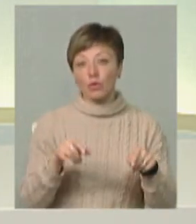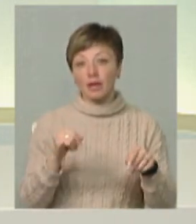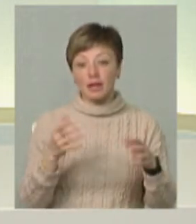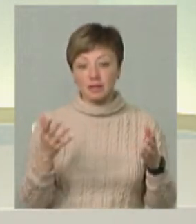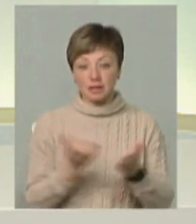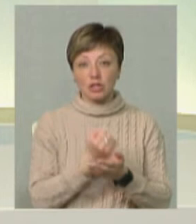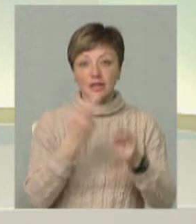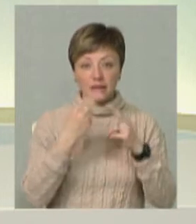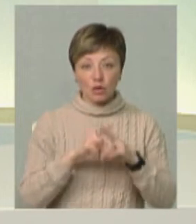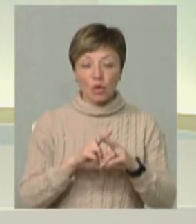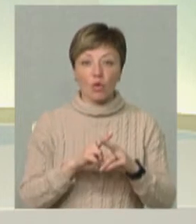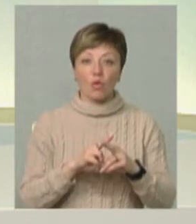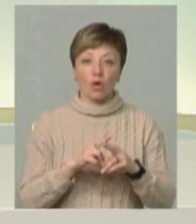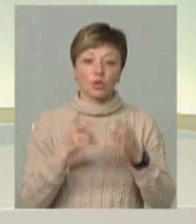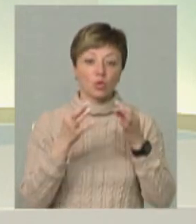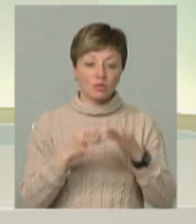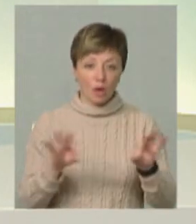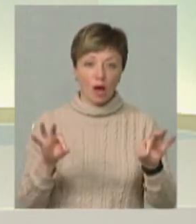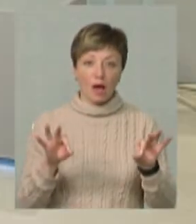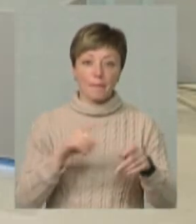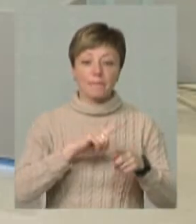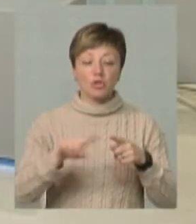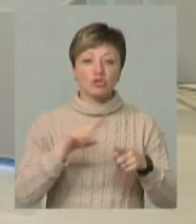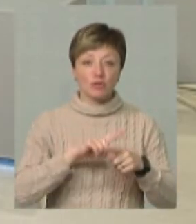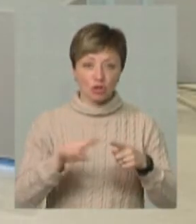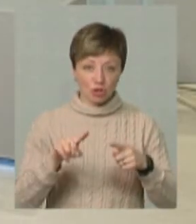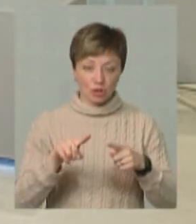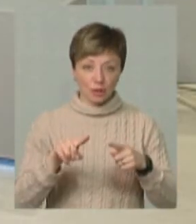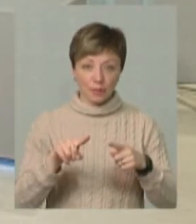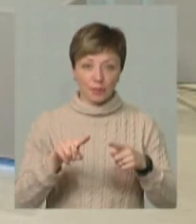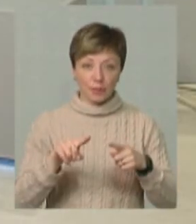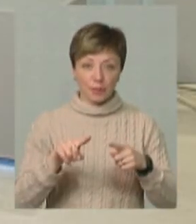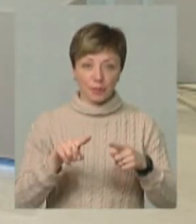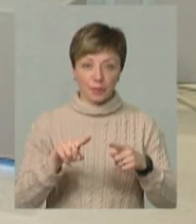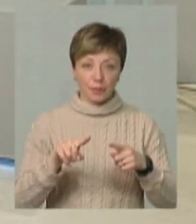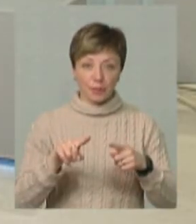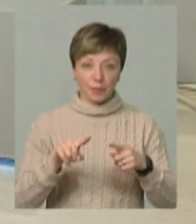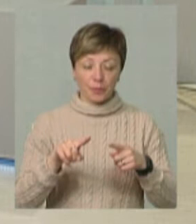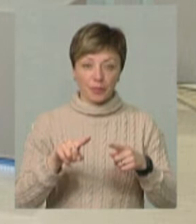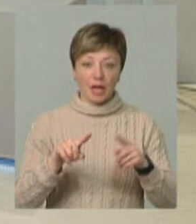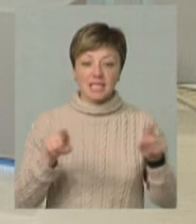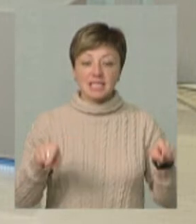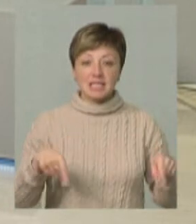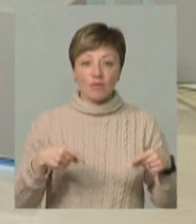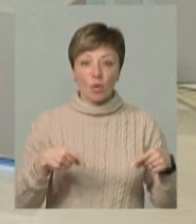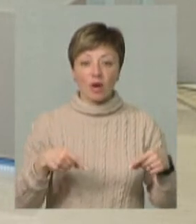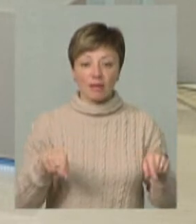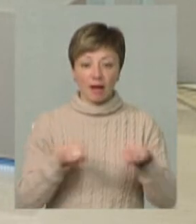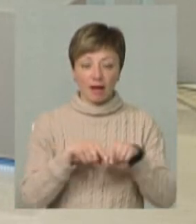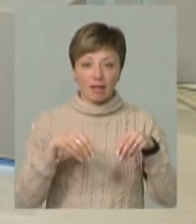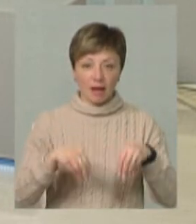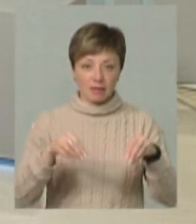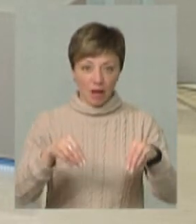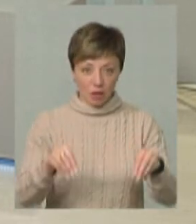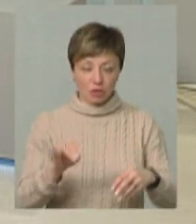технологія, яка, власне, дозволяє пришвидшити створення таких насаджень.